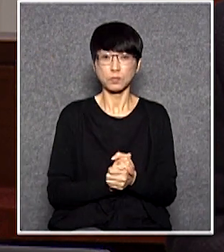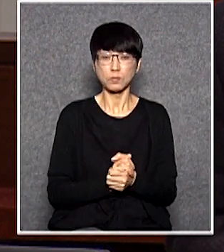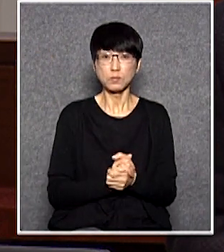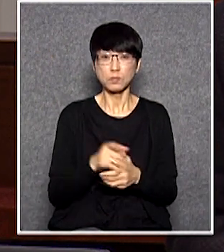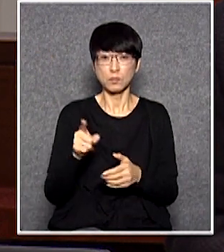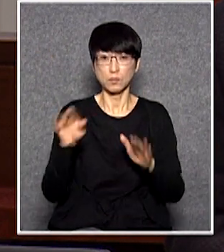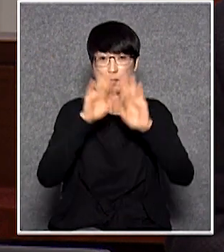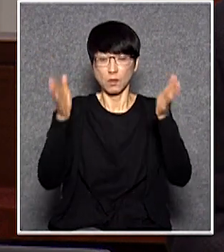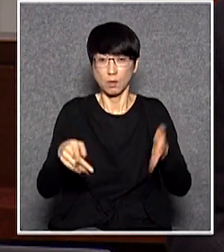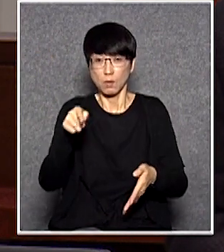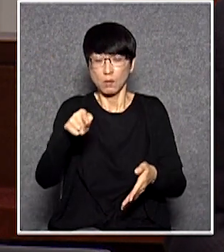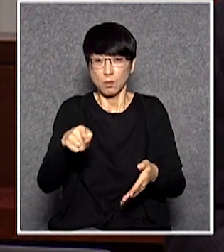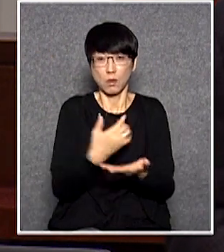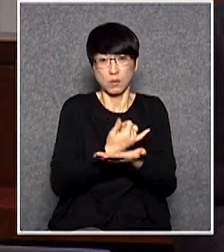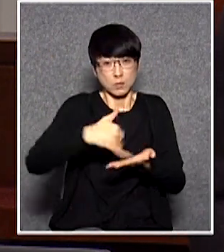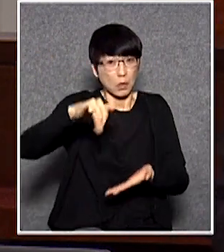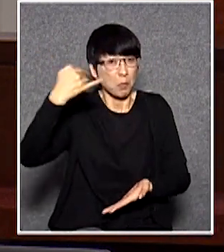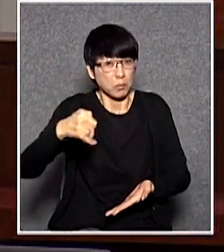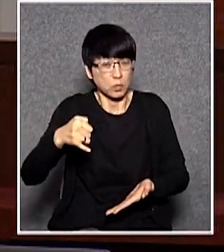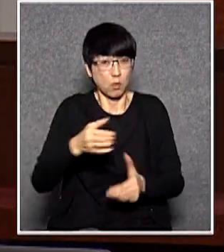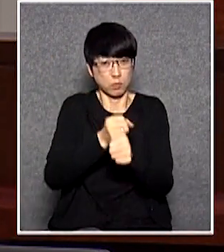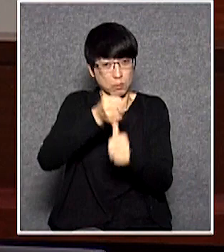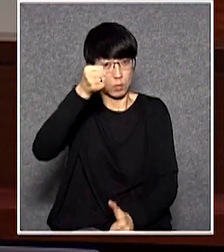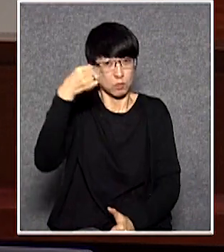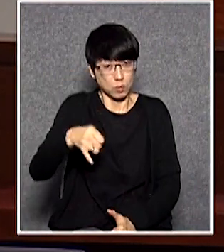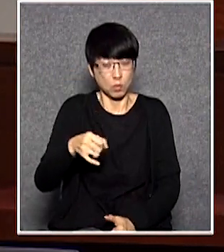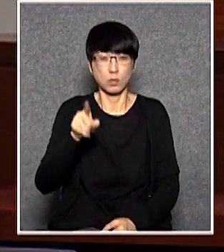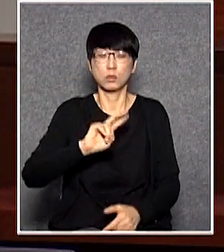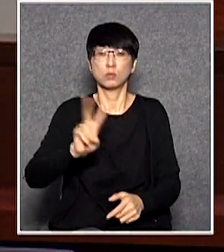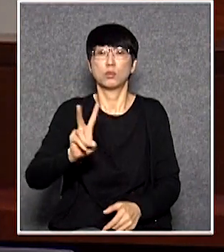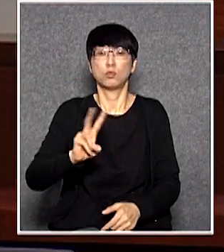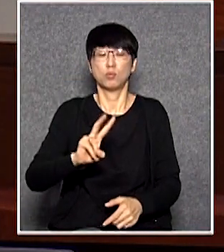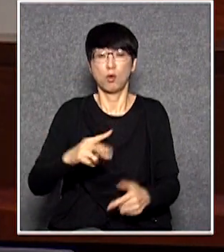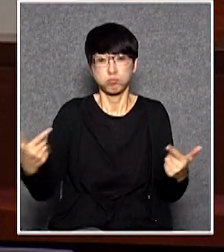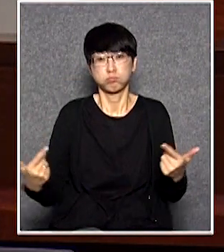了和尚跑不了秒我當然可以追究到你未必的你都會發生衝突的